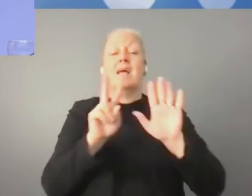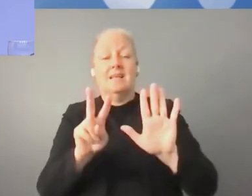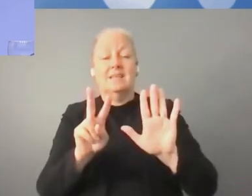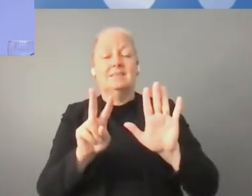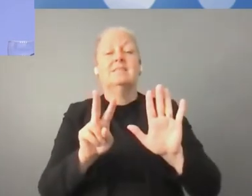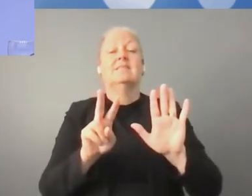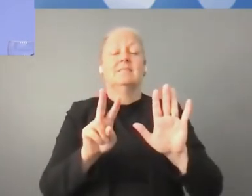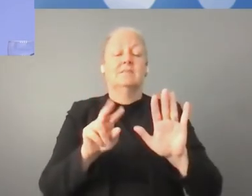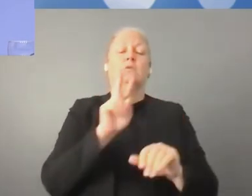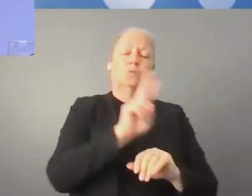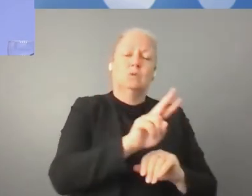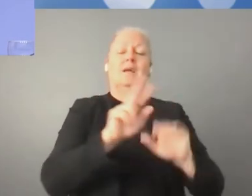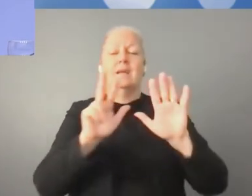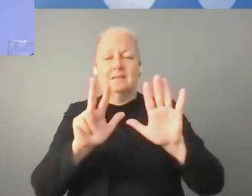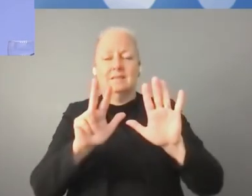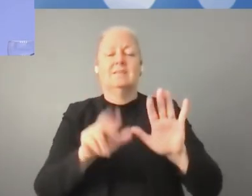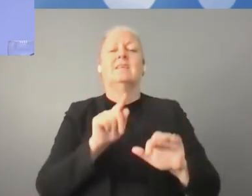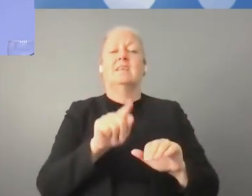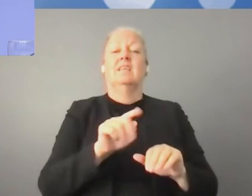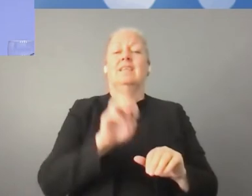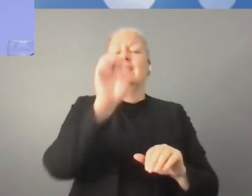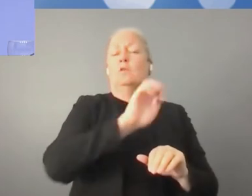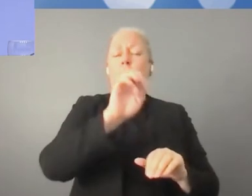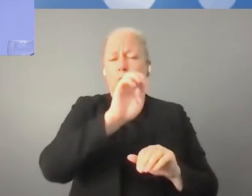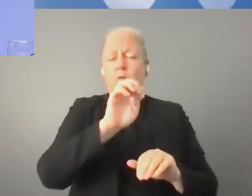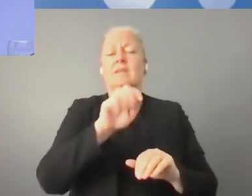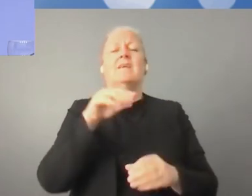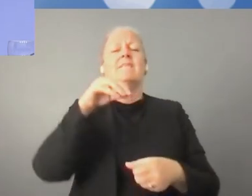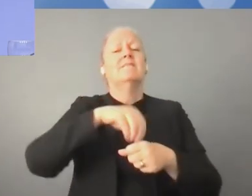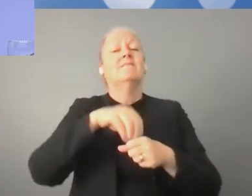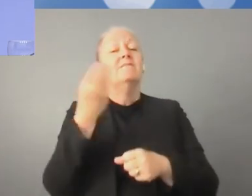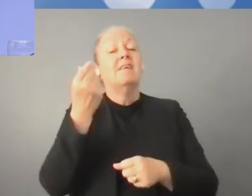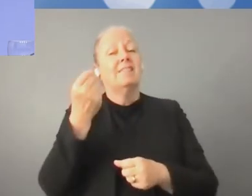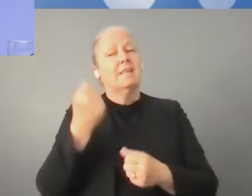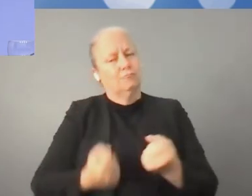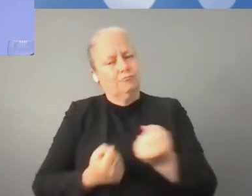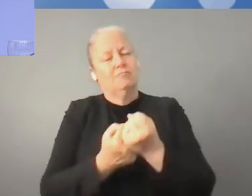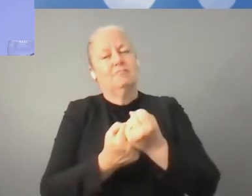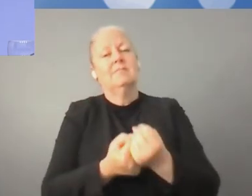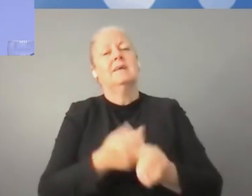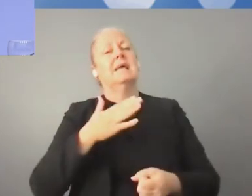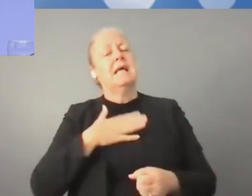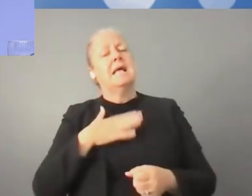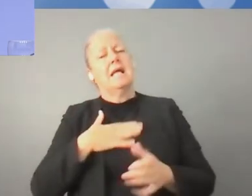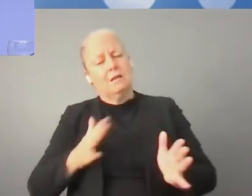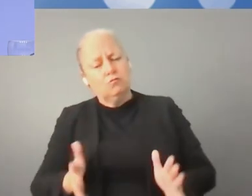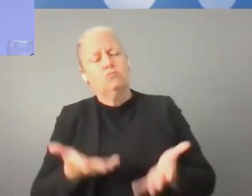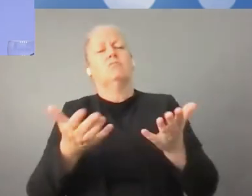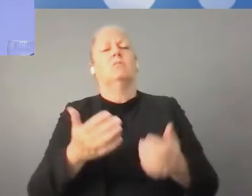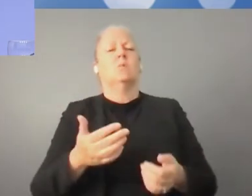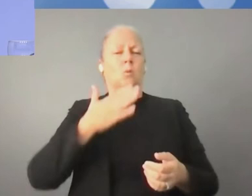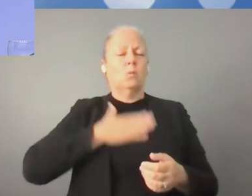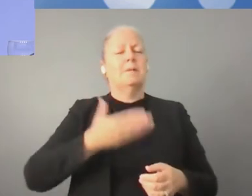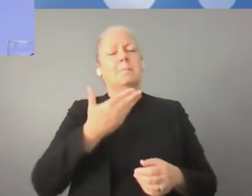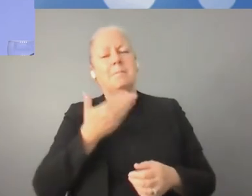najważniejszymi firmami technologicznymi. W 2020 roku